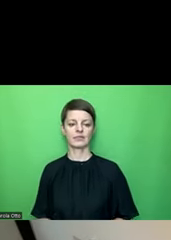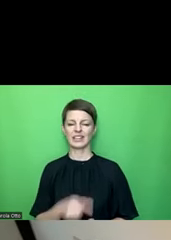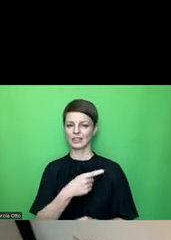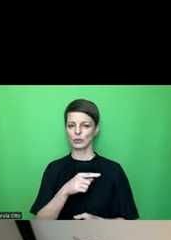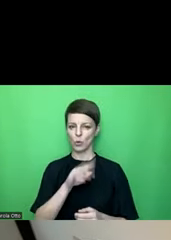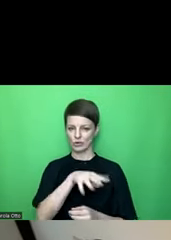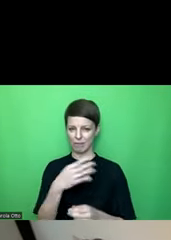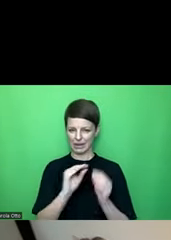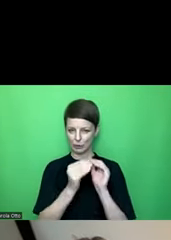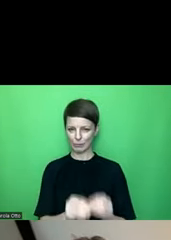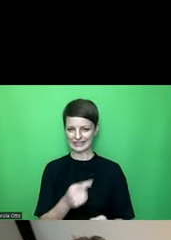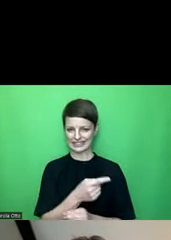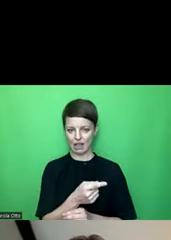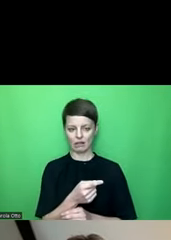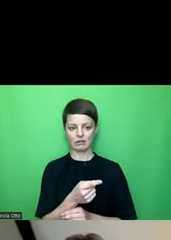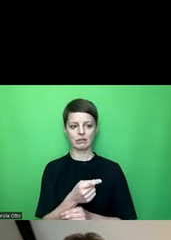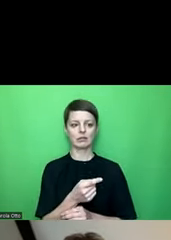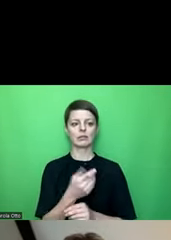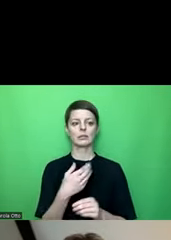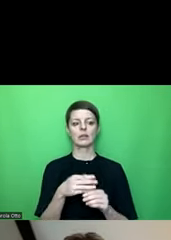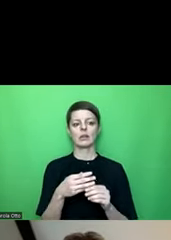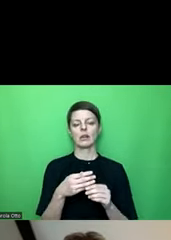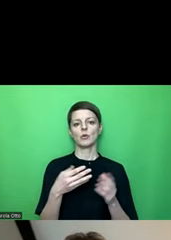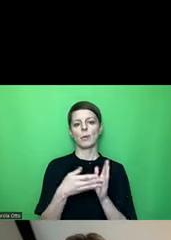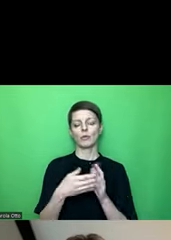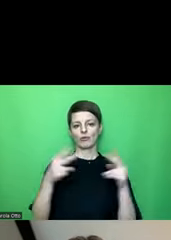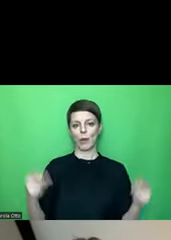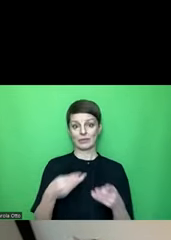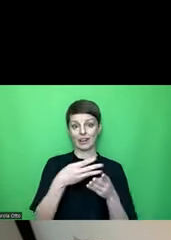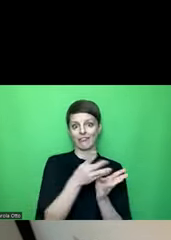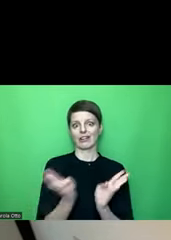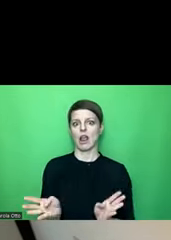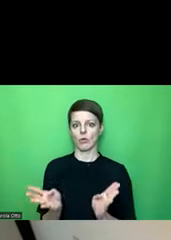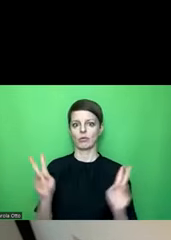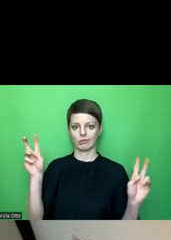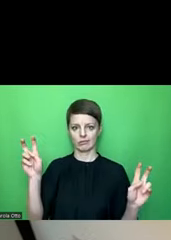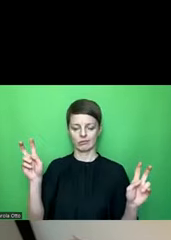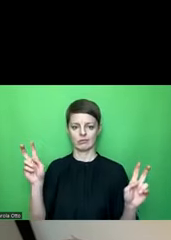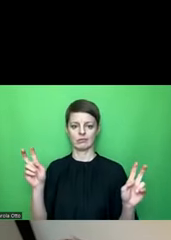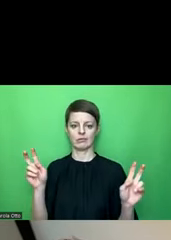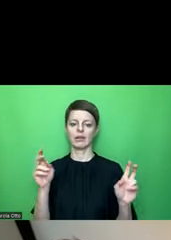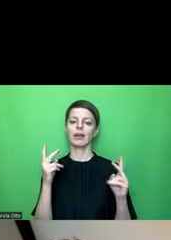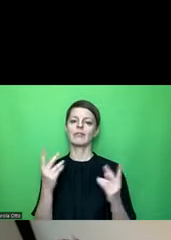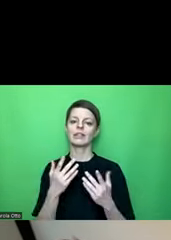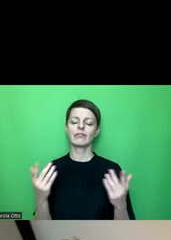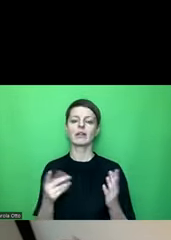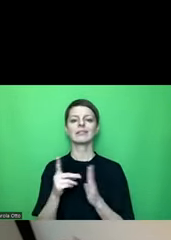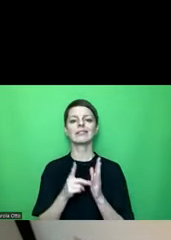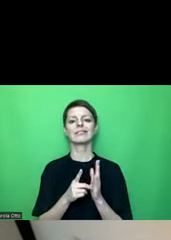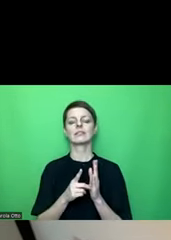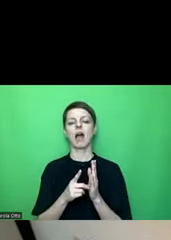Tabelle haben wie hier, Verteilung der überprüften Website, manchmal ist es wichtig, dass Sie die Datenreihen